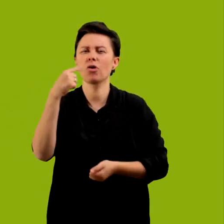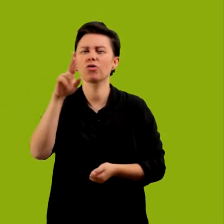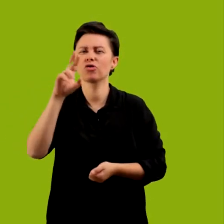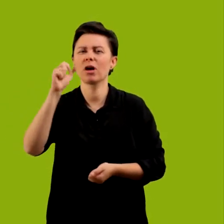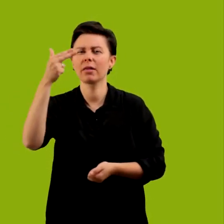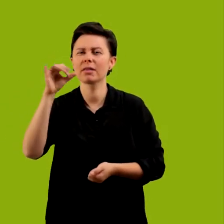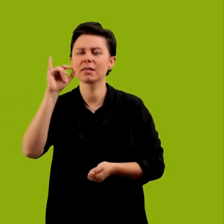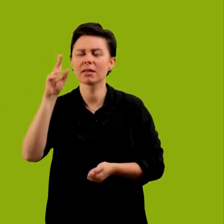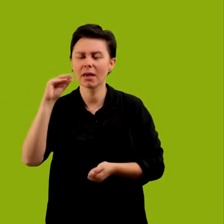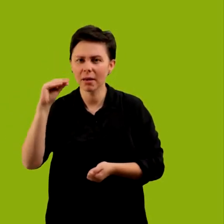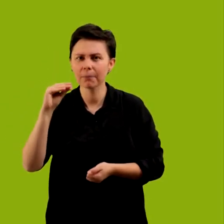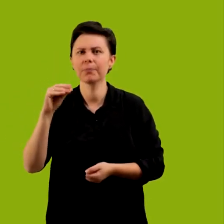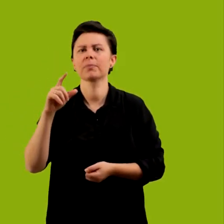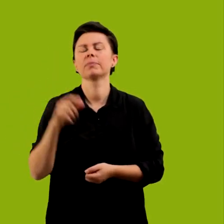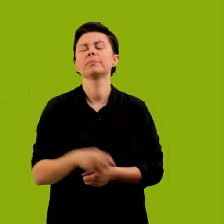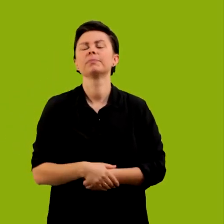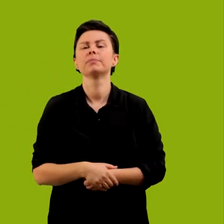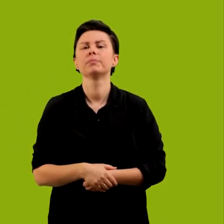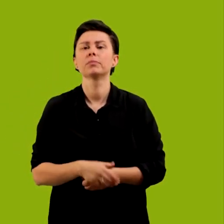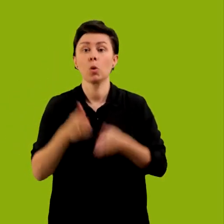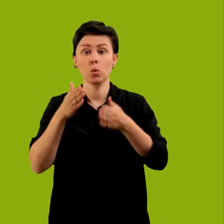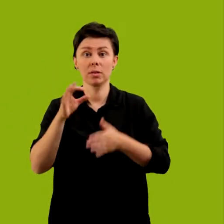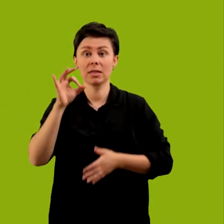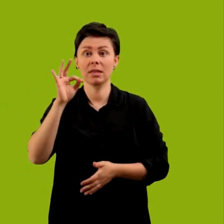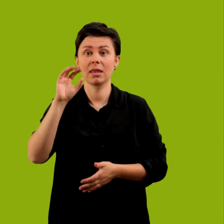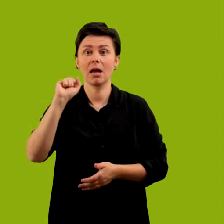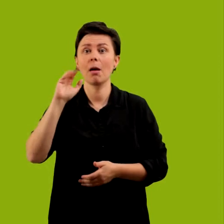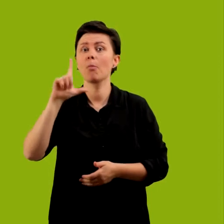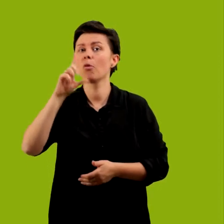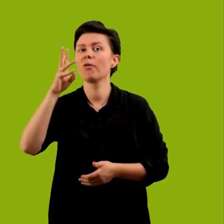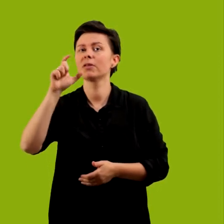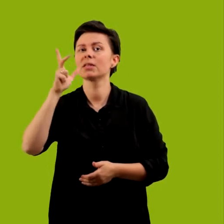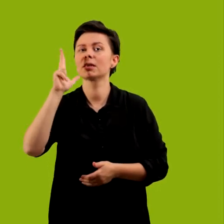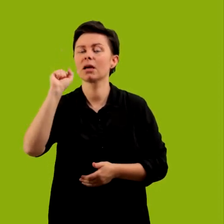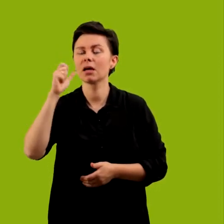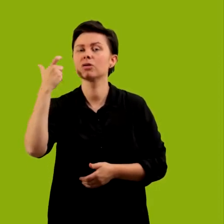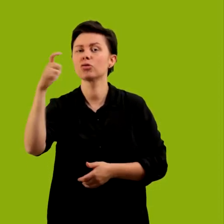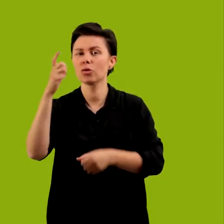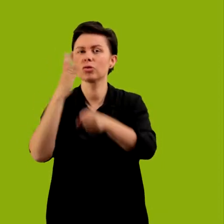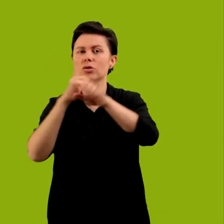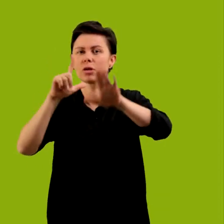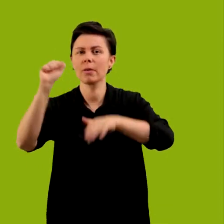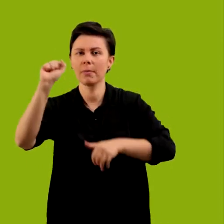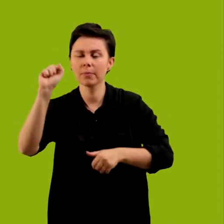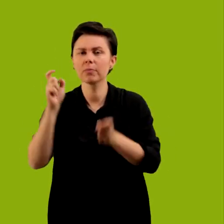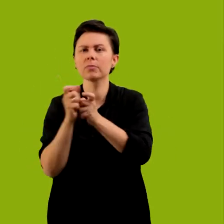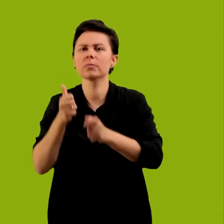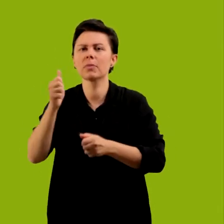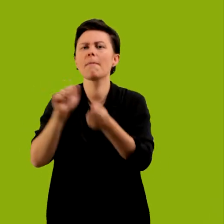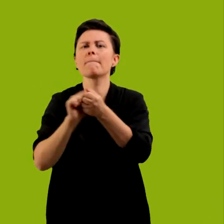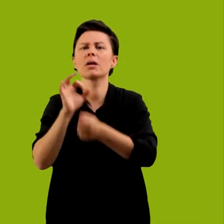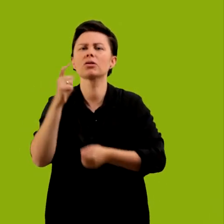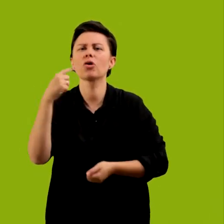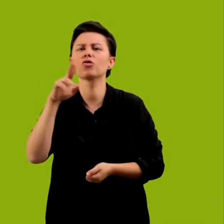Odrzańskie w kampusie Centrum EIT Plus przy ulicy Stawłowickiej 147a. Najbliższy przystanek to Pracze